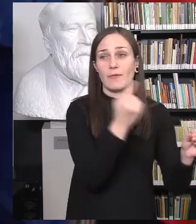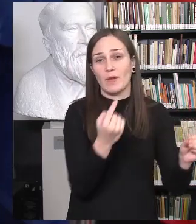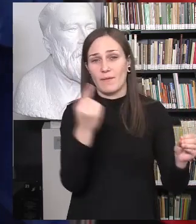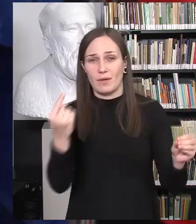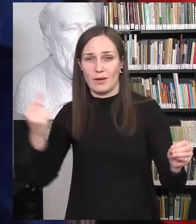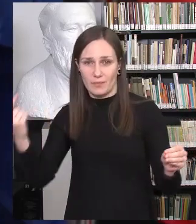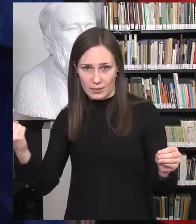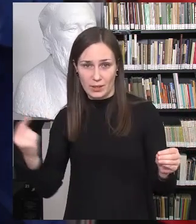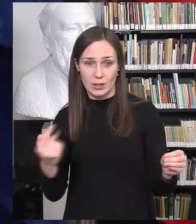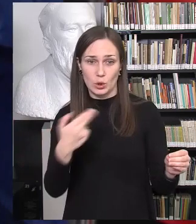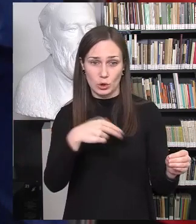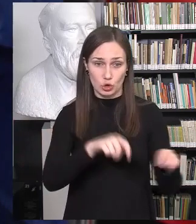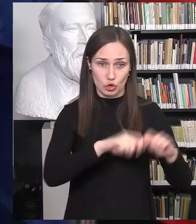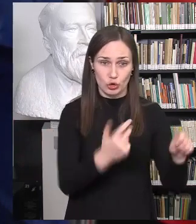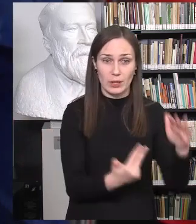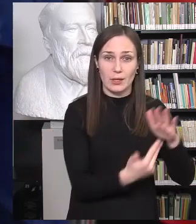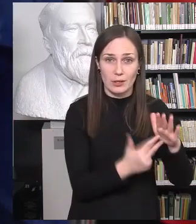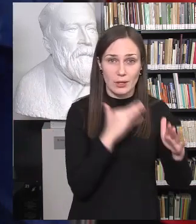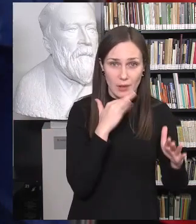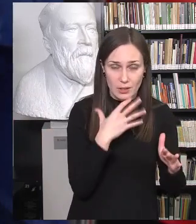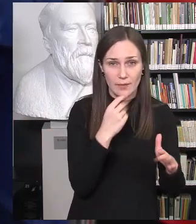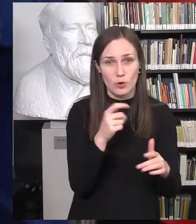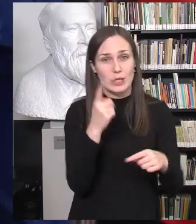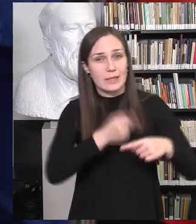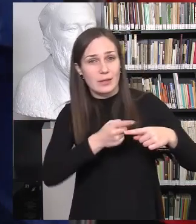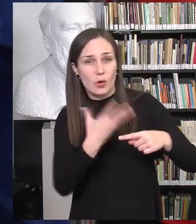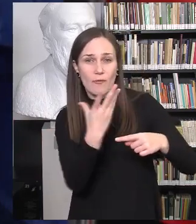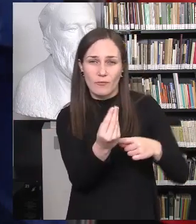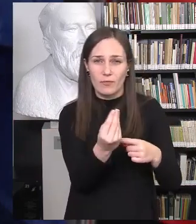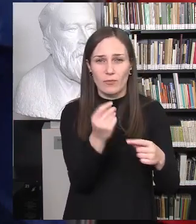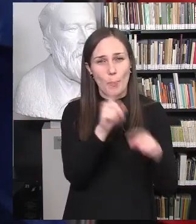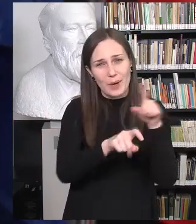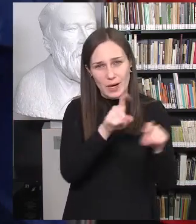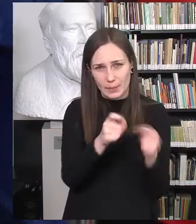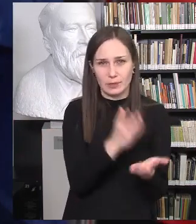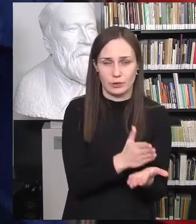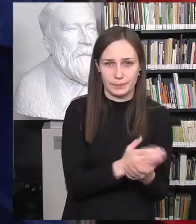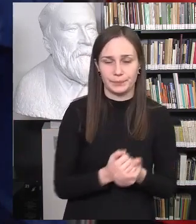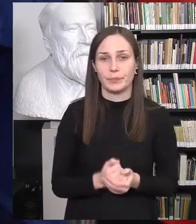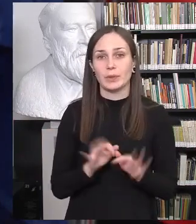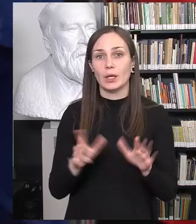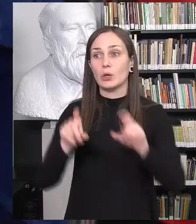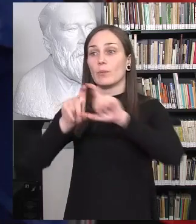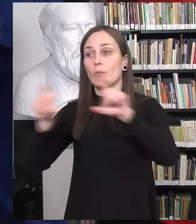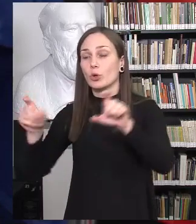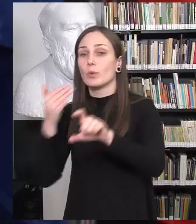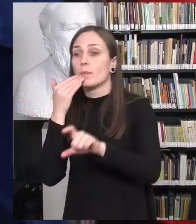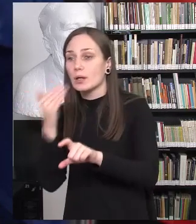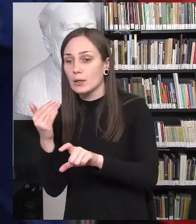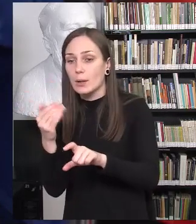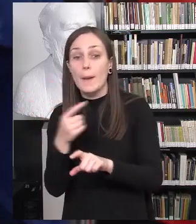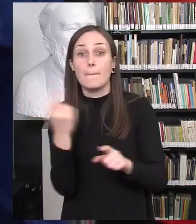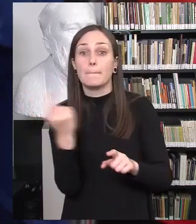nuo trečios klasės patyrė seksualinį priekabėvimą. Jeigu mes paklausėme mokyklų, pavyzdžiui, mes šitos duomenys